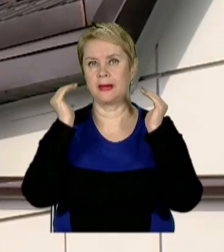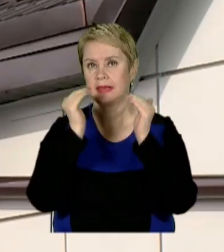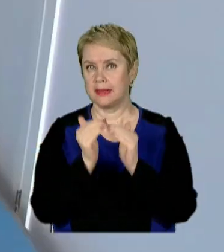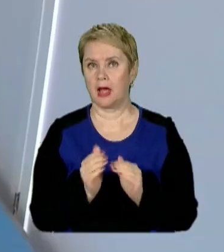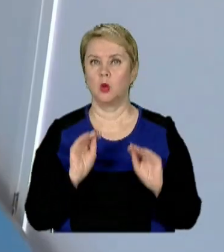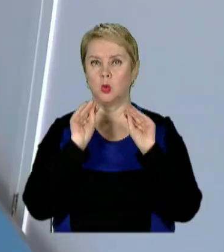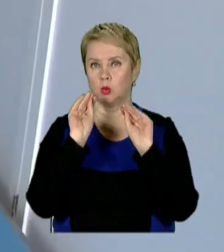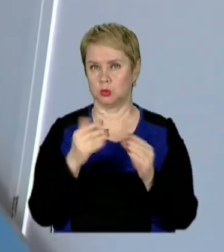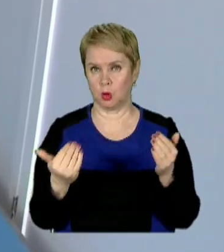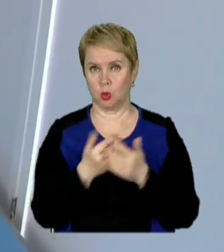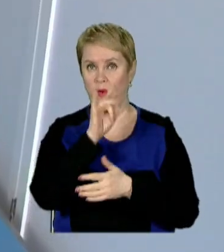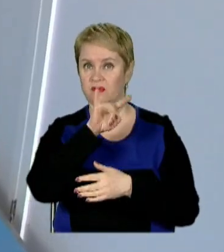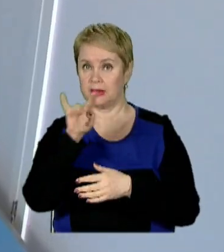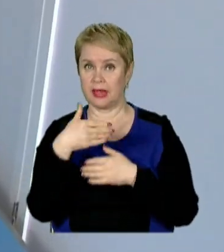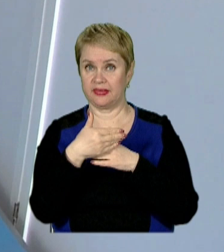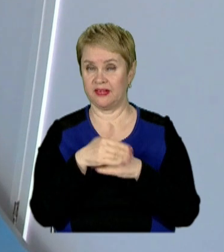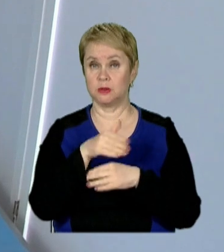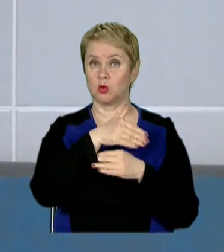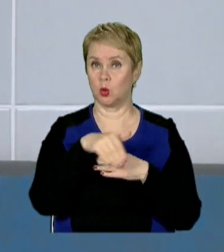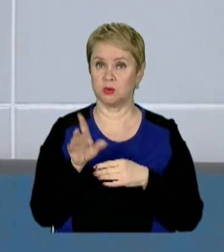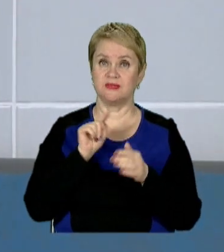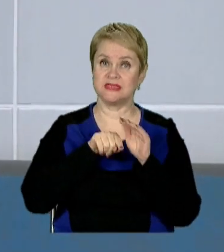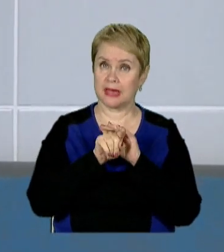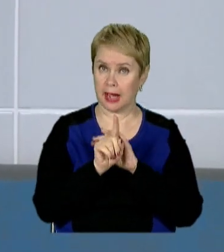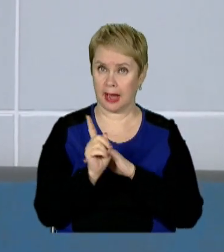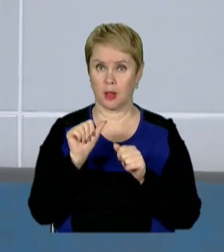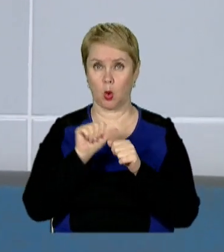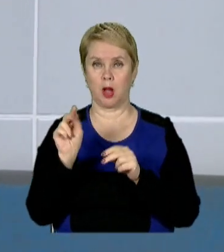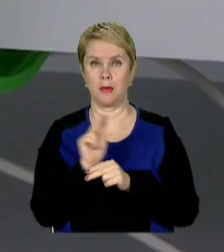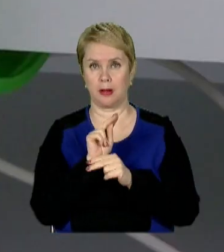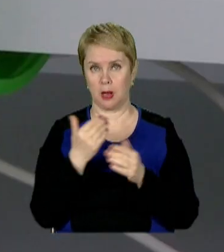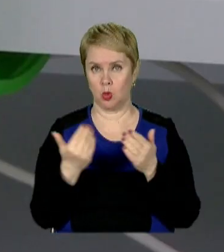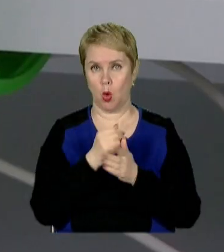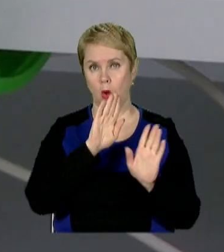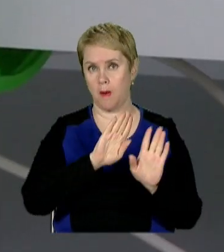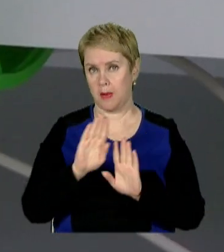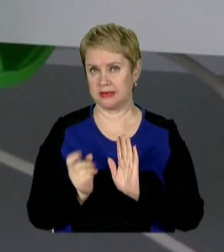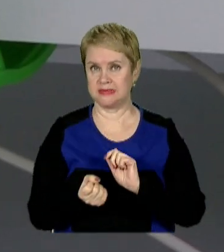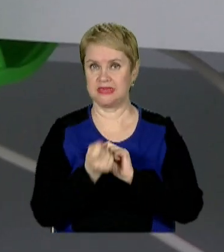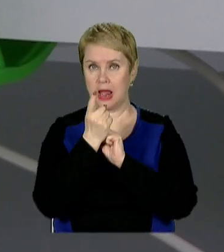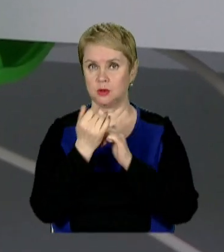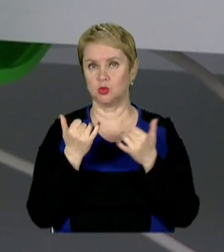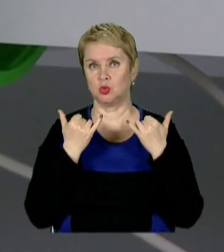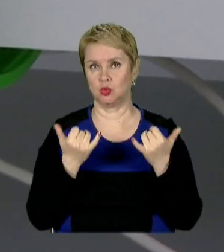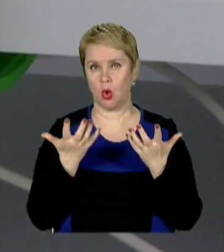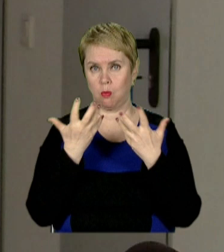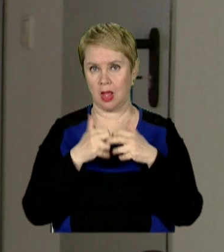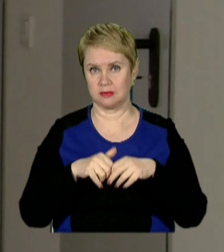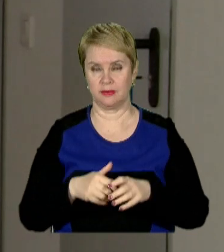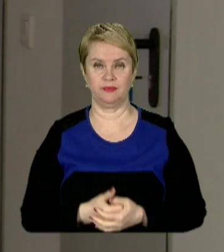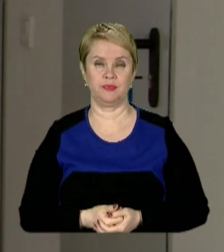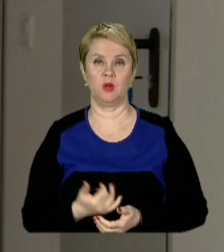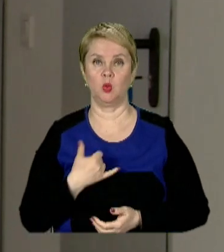дах та встановили нові вікна і двері з вулиці. Всередині ж, окрім ремонту та нових меблів, з'явилось і сучасне обладнання.